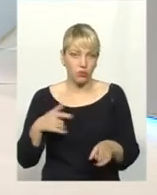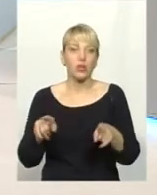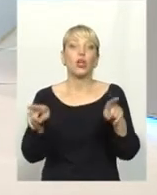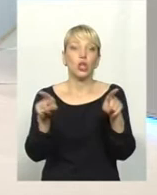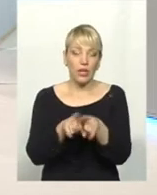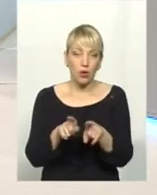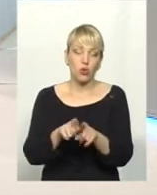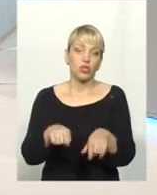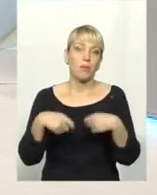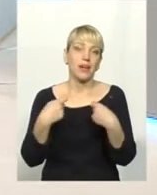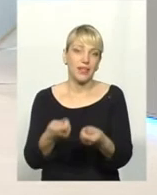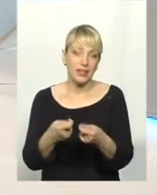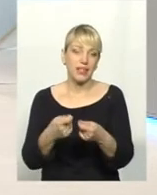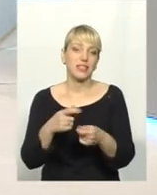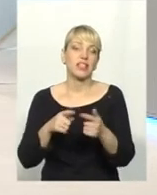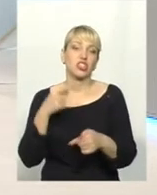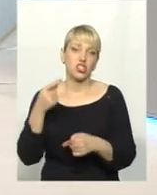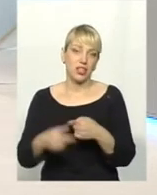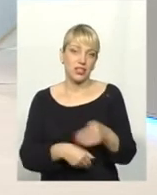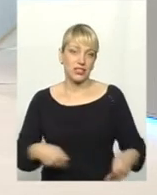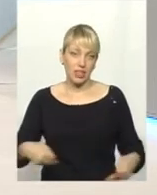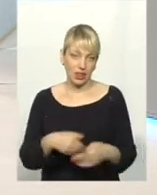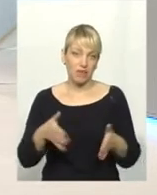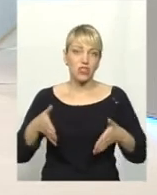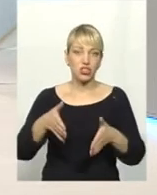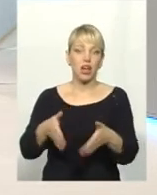шляхом. І так далі і тому подобне. Тому...